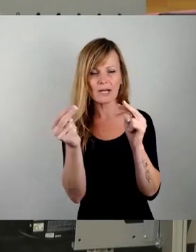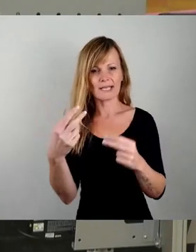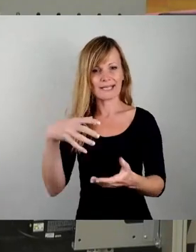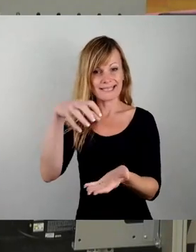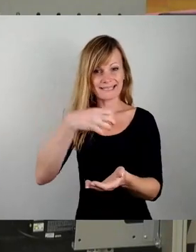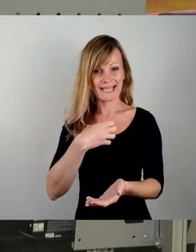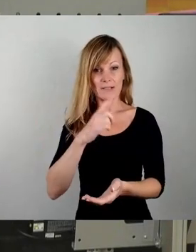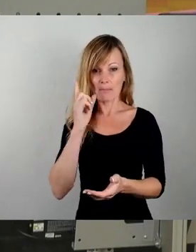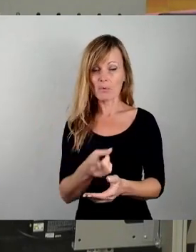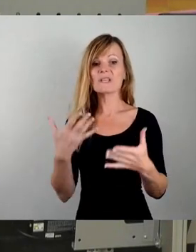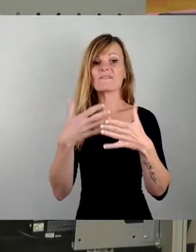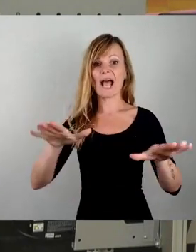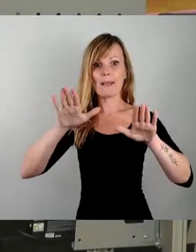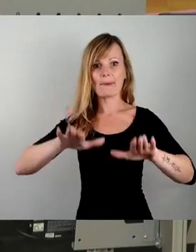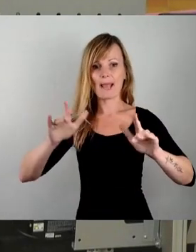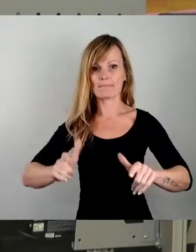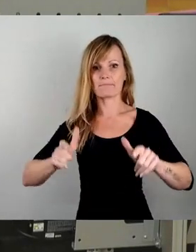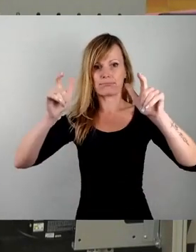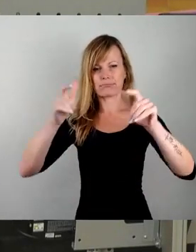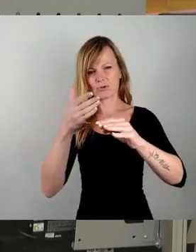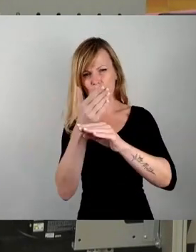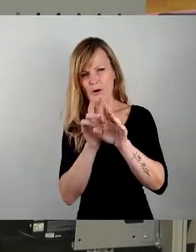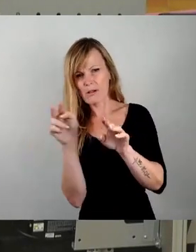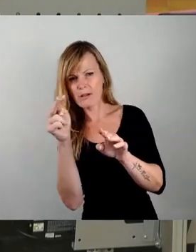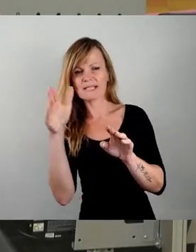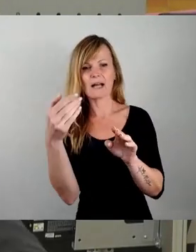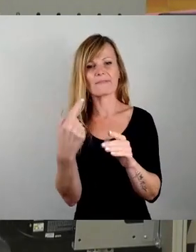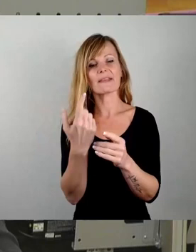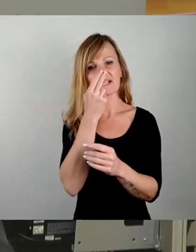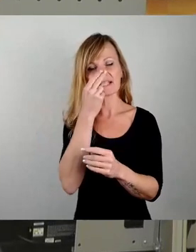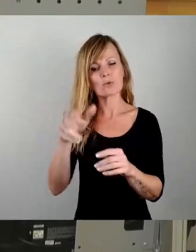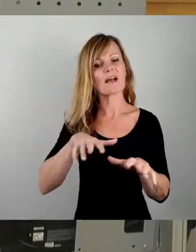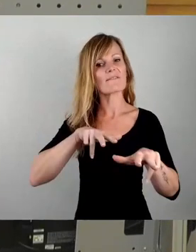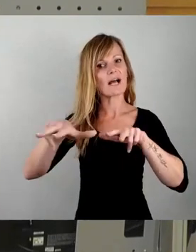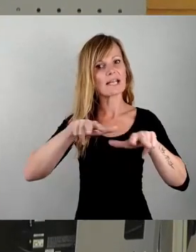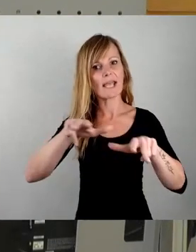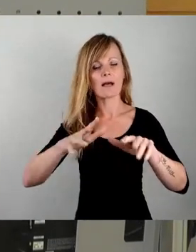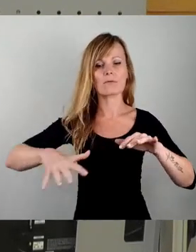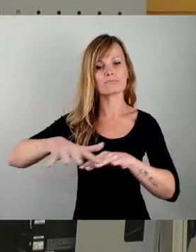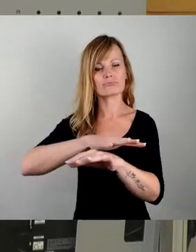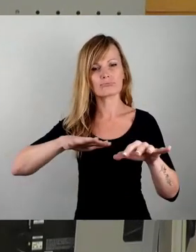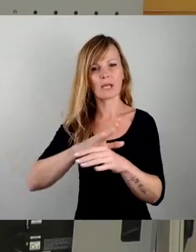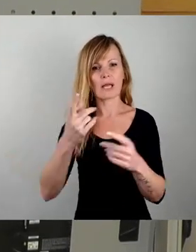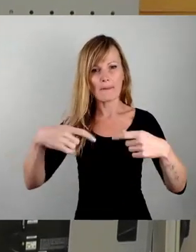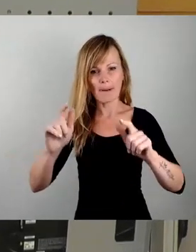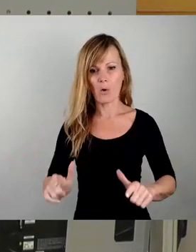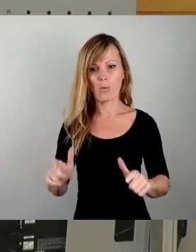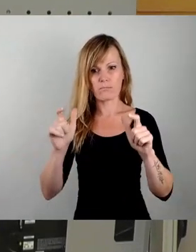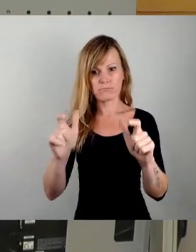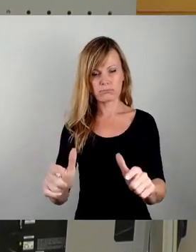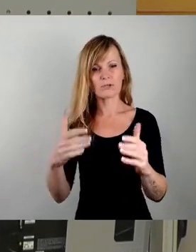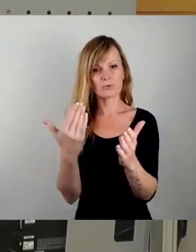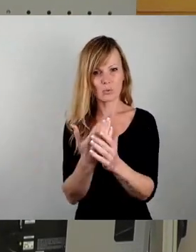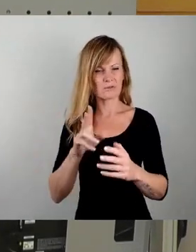müssen, was sind die Stadtbereiche, die verkehrlich gut erschlossen sind, wo sich auch eine hohe bauliche Dichte auch anbietet. Man hat